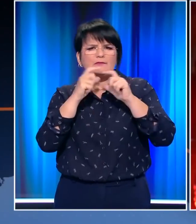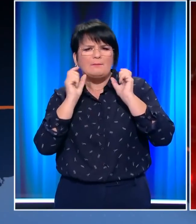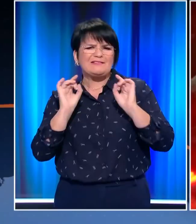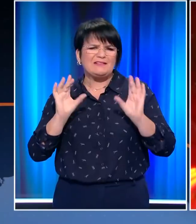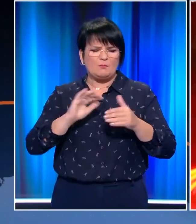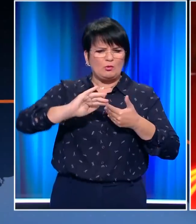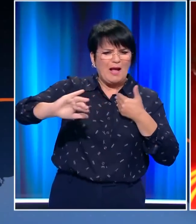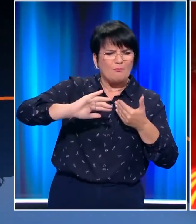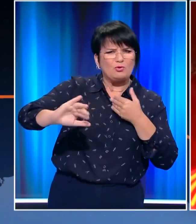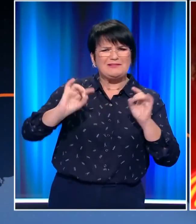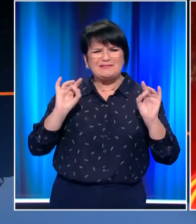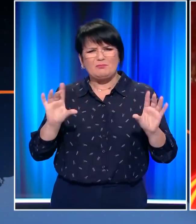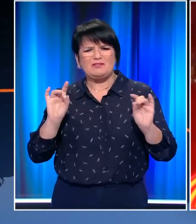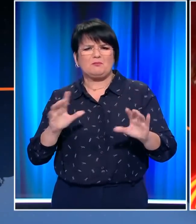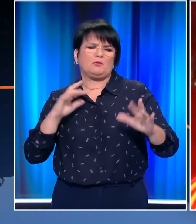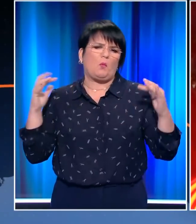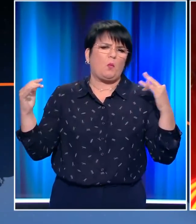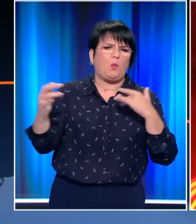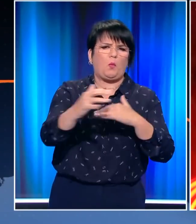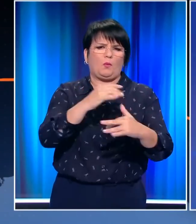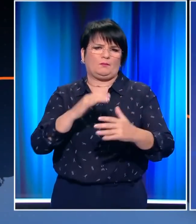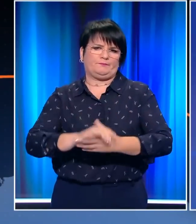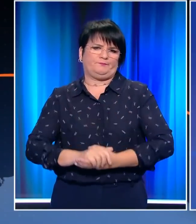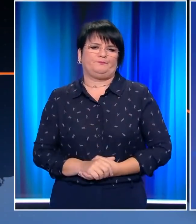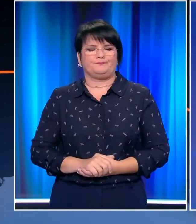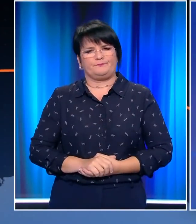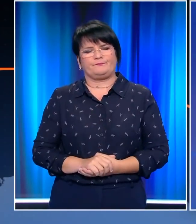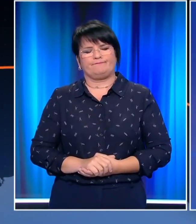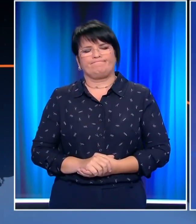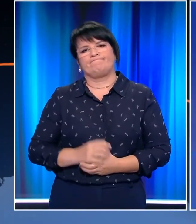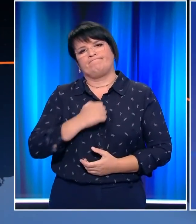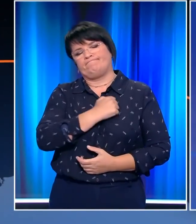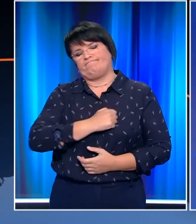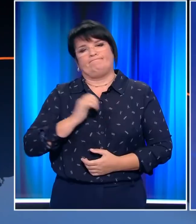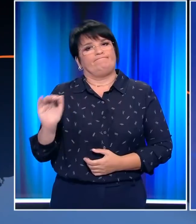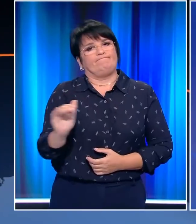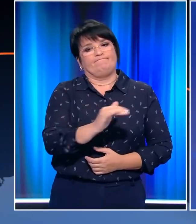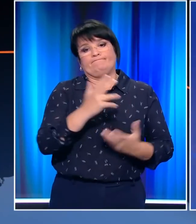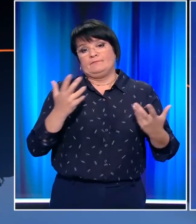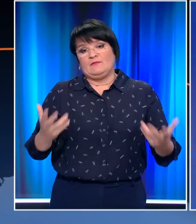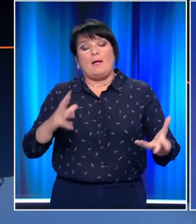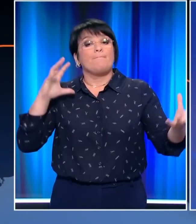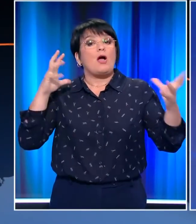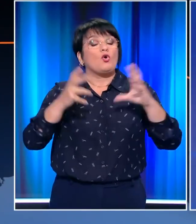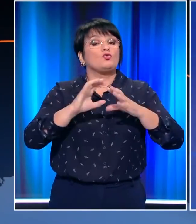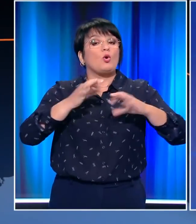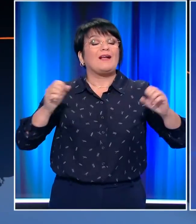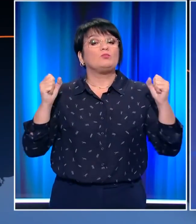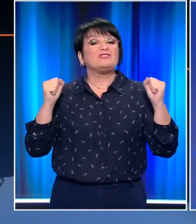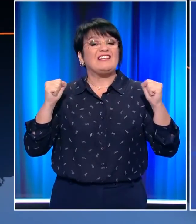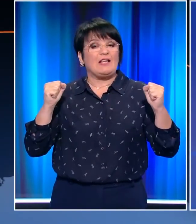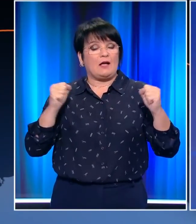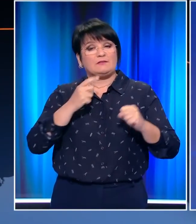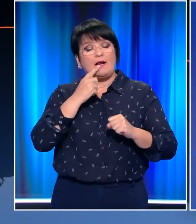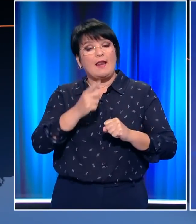στο σημείο χωρίς να τηρούν τα μέτρα κατά του κορονοϊού. Νέα δραματική προειδοποίηση από τον Παγκόσμιο Οργανισμό Υγείας ο